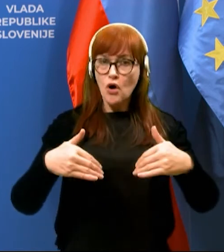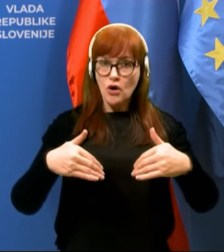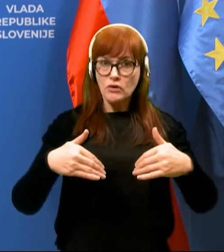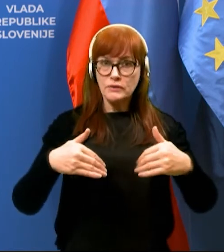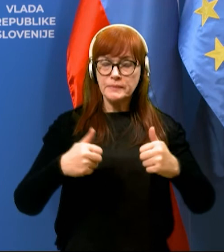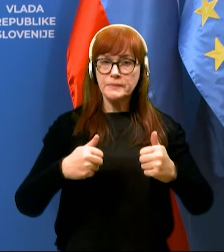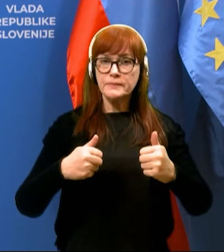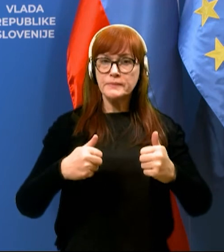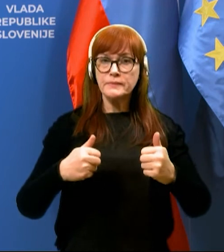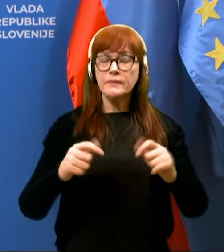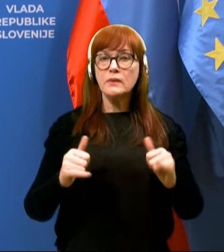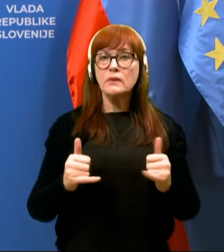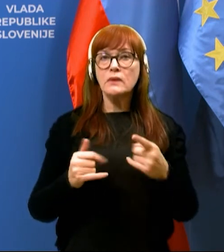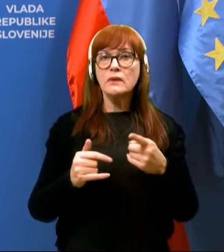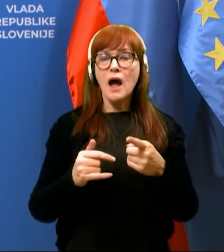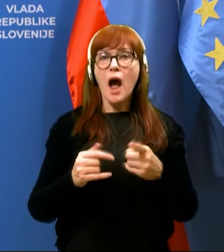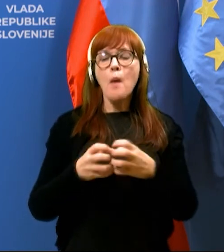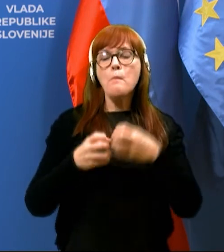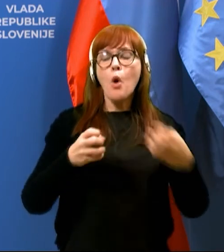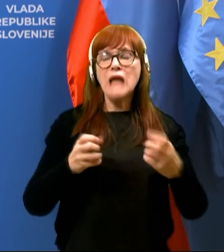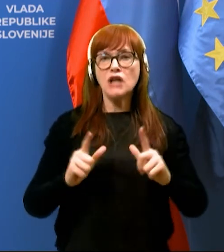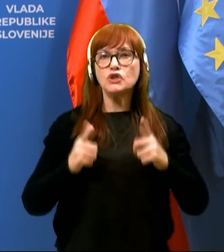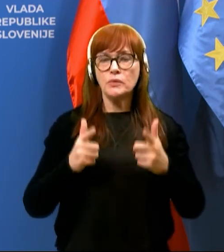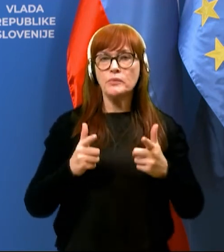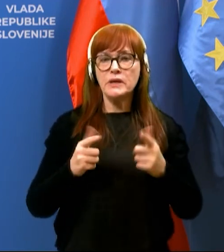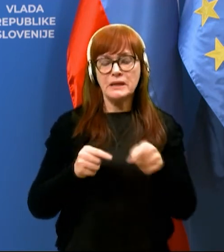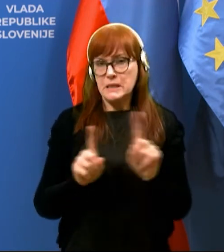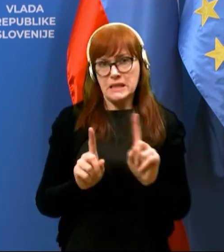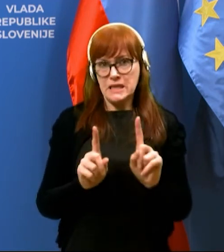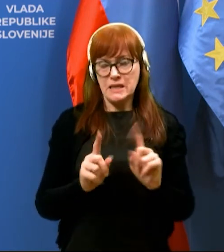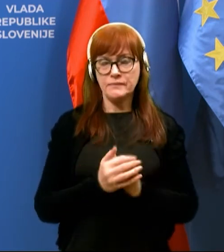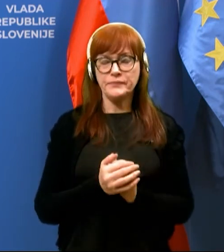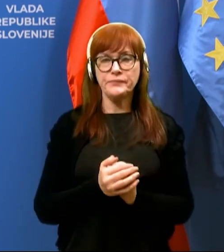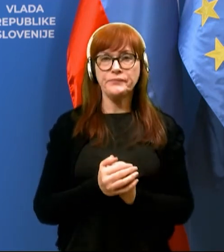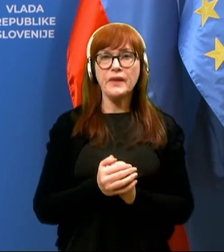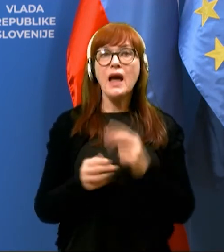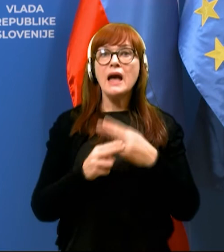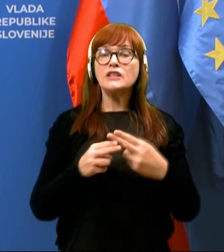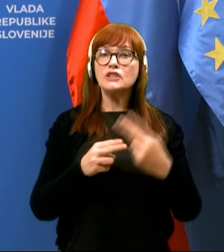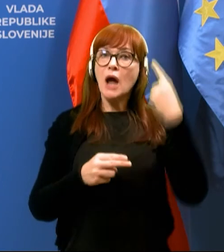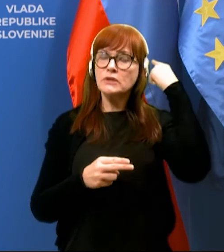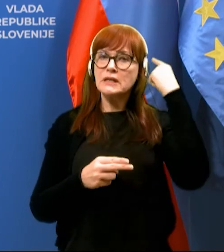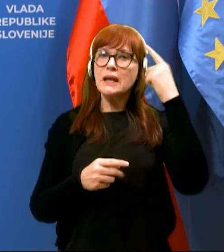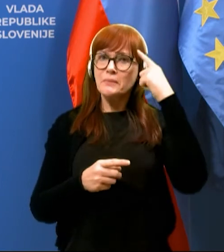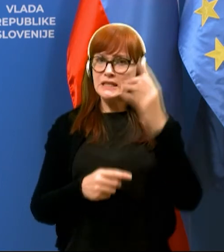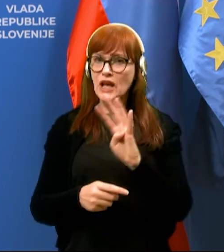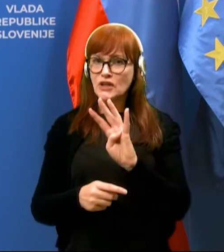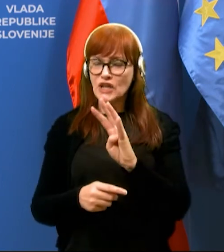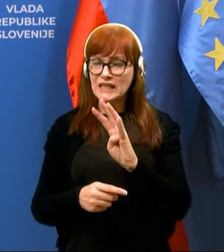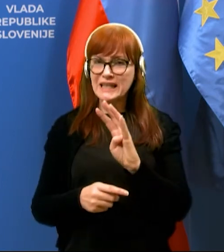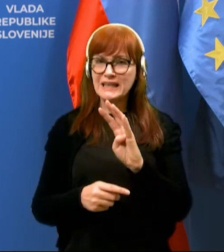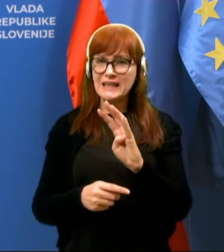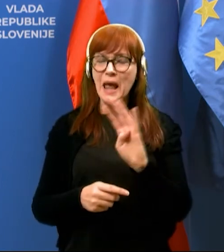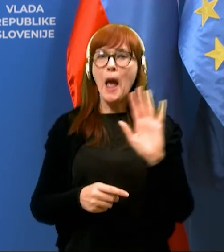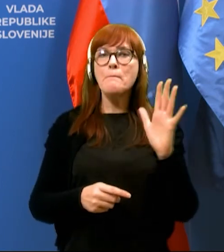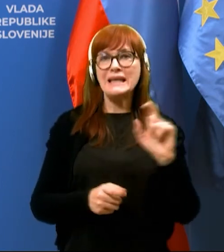OPB-ju, da tam niso. Državni sekretar je mislil, četrti, peti je razred, se